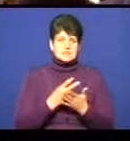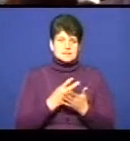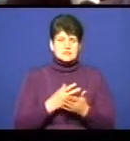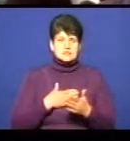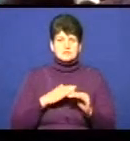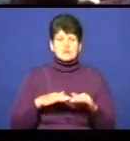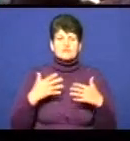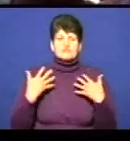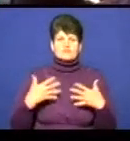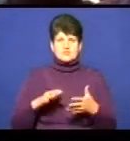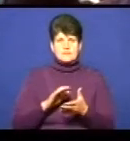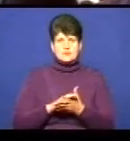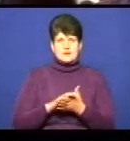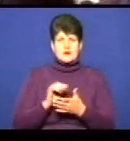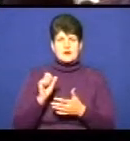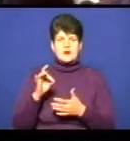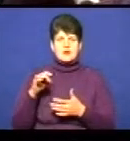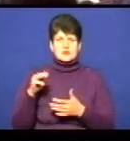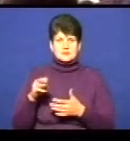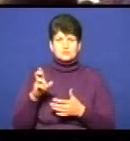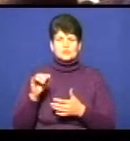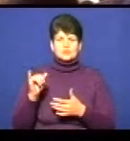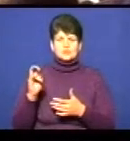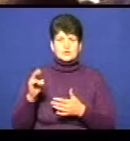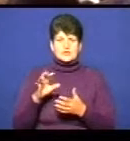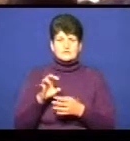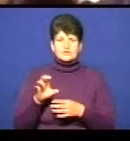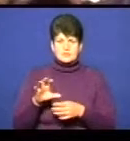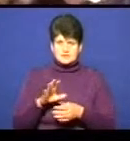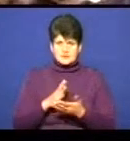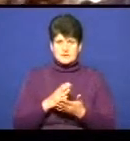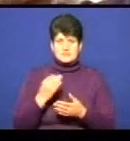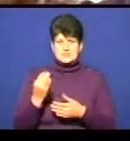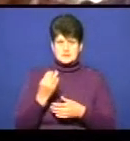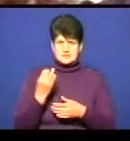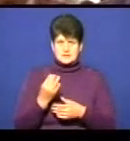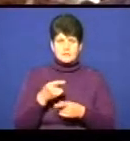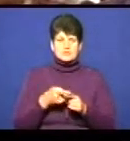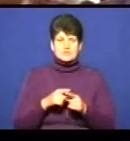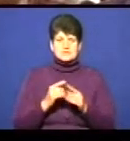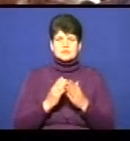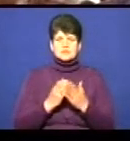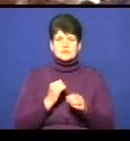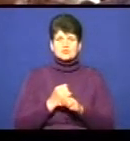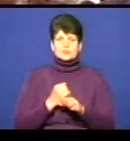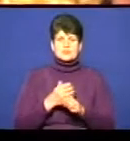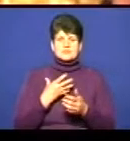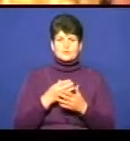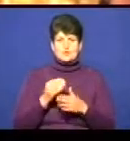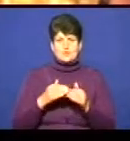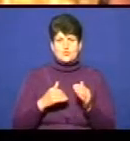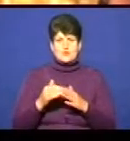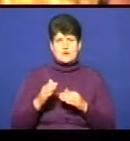учні вже познайомилися з артбуками, навіть сфотографувалися, їм дуже цікаво, бо це книжки виготовлені своїми руками.